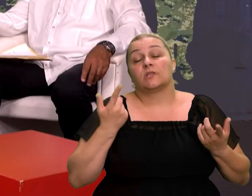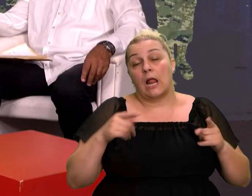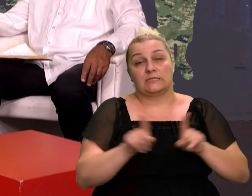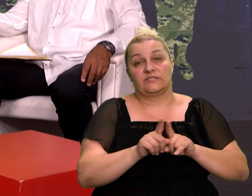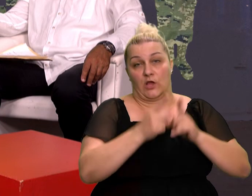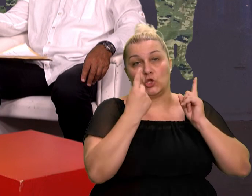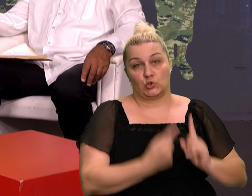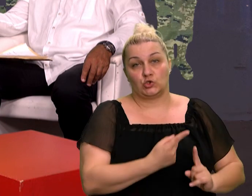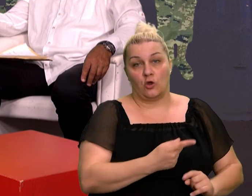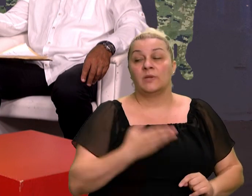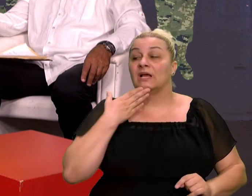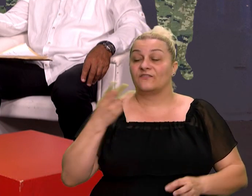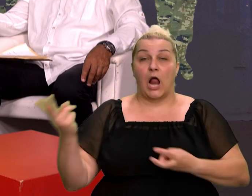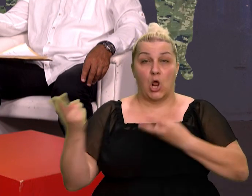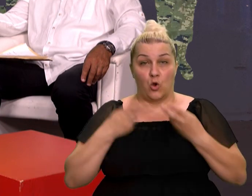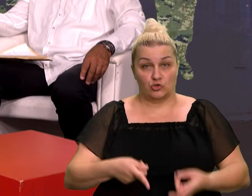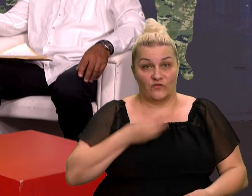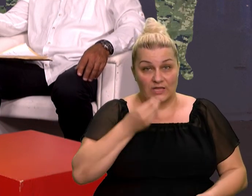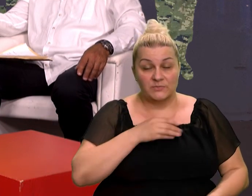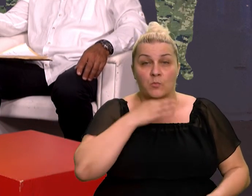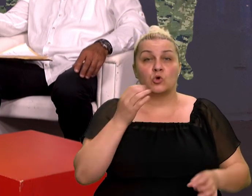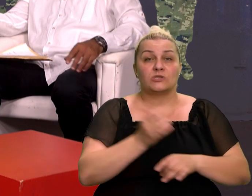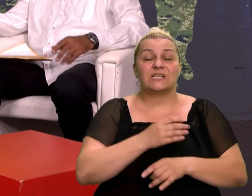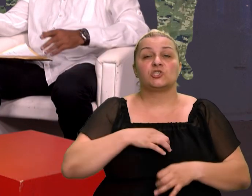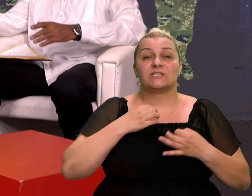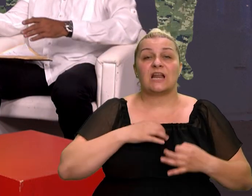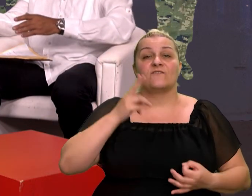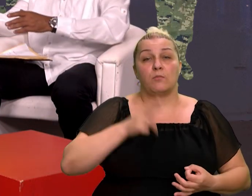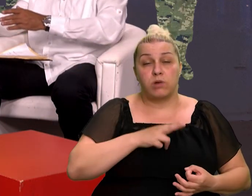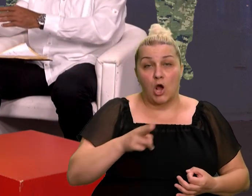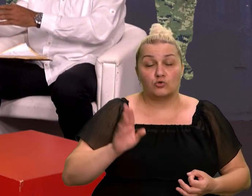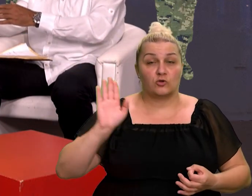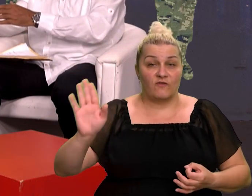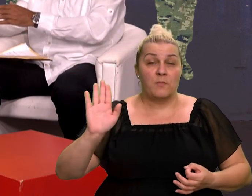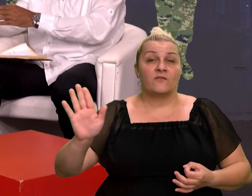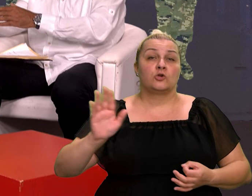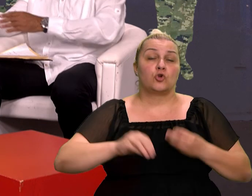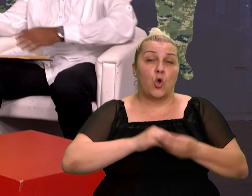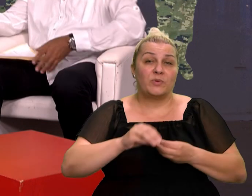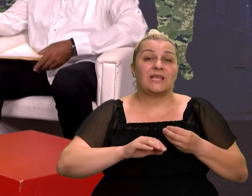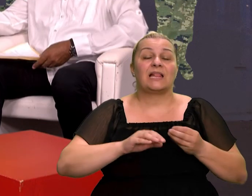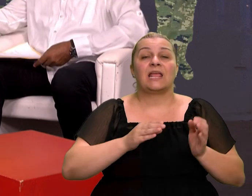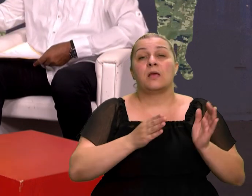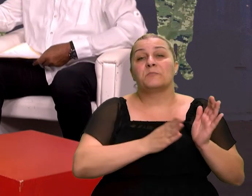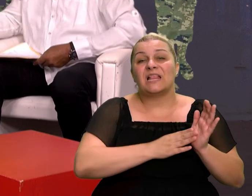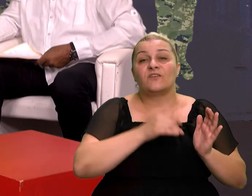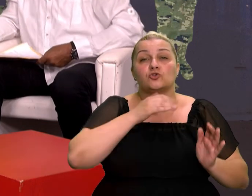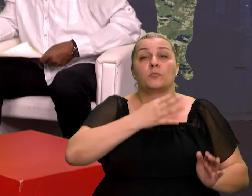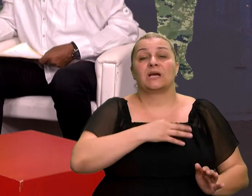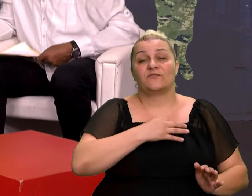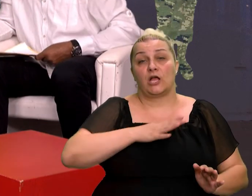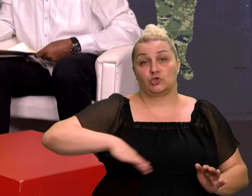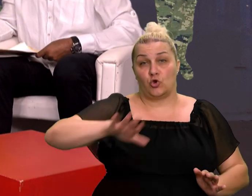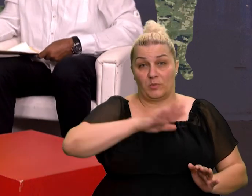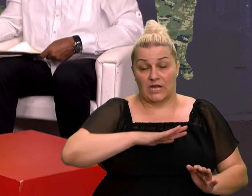na gospodnju emisiji, i puno sveće zdravlja, Bože, blagost je o vama, o vašoj obitelji, cijelom Drniškom, Miljevačkom i cijelom hrvatskom kraju, hrvatskom čovjeku,